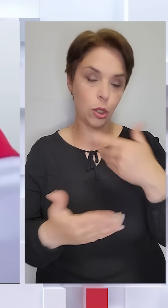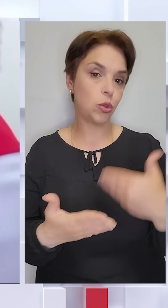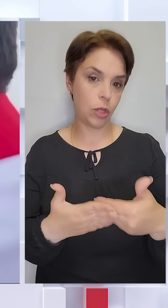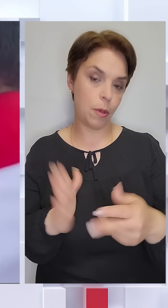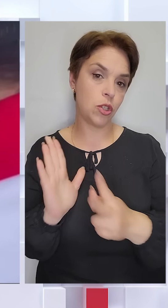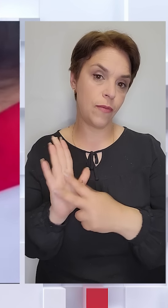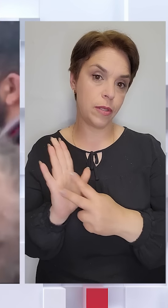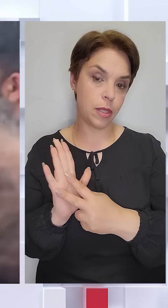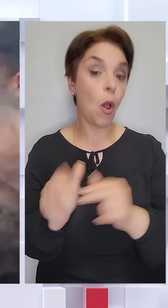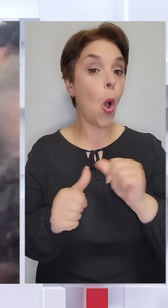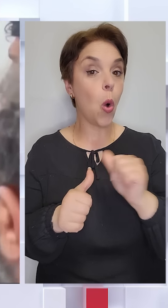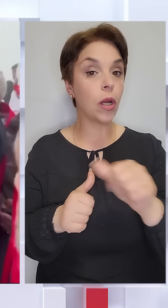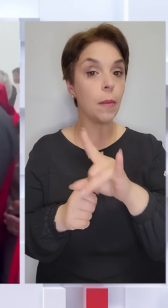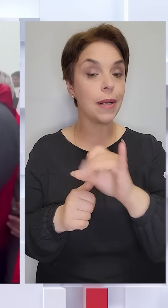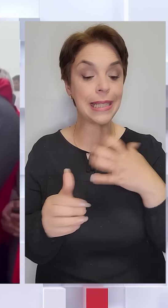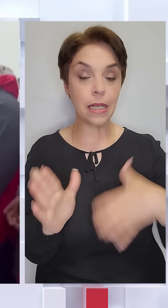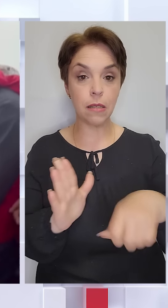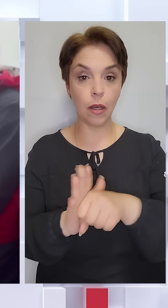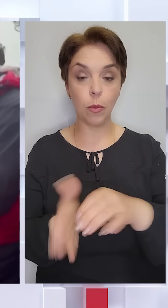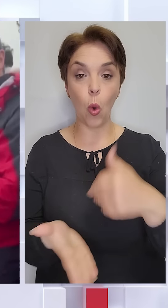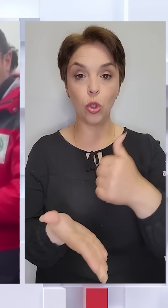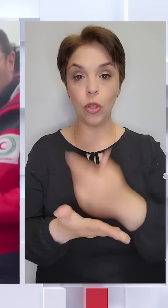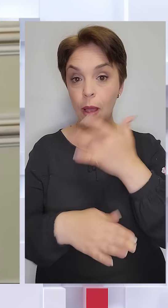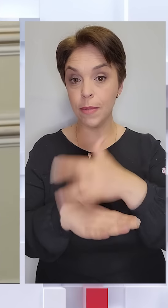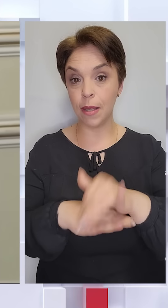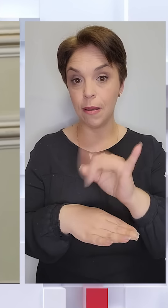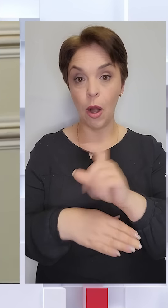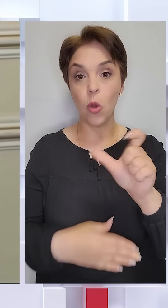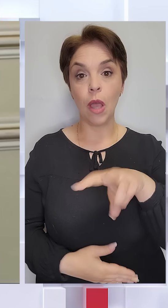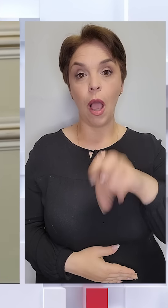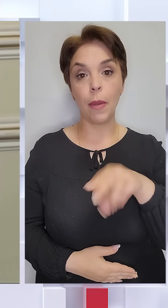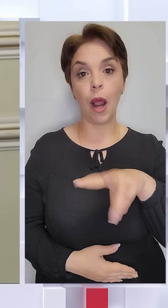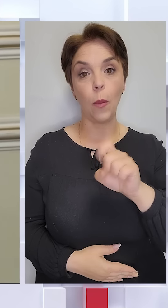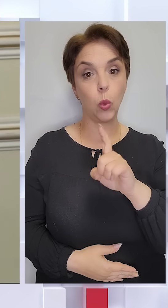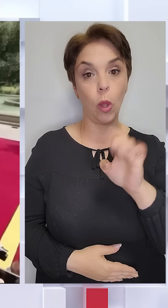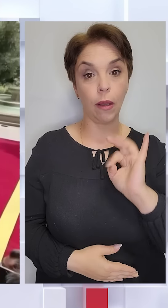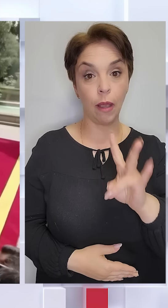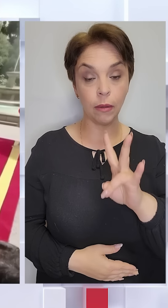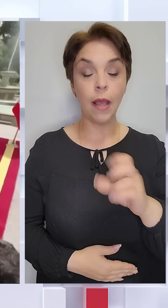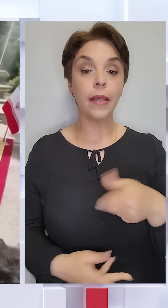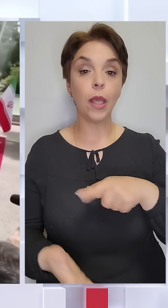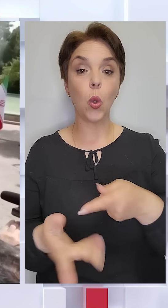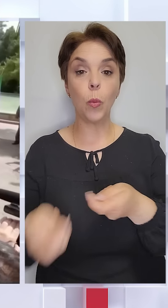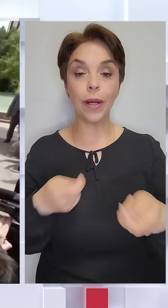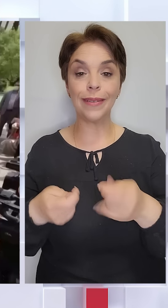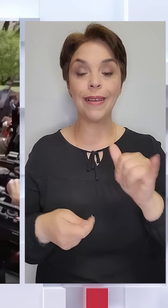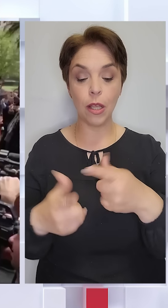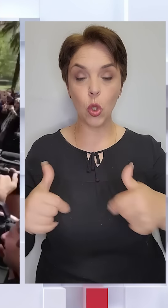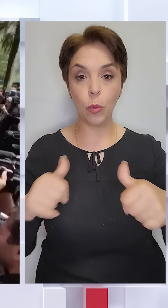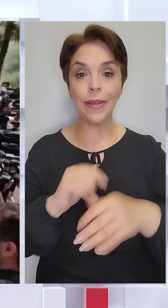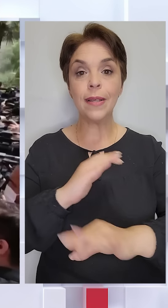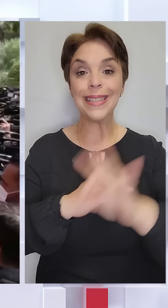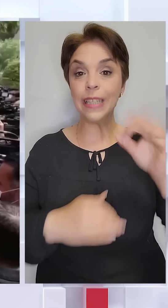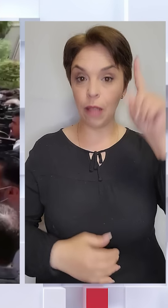вісім. Окрім Раїсі, серед загиблих – очільник МЗС Ірану Хосейн Амір Абдулахіян та губернатор іранської провінції Східний